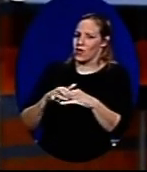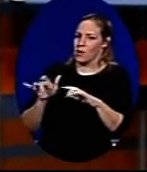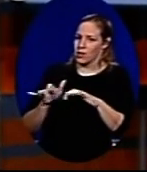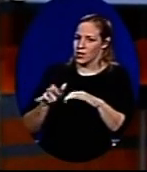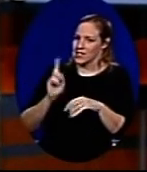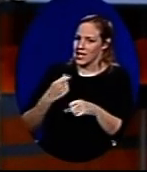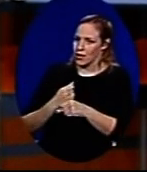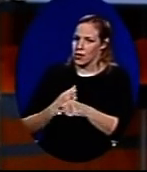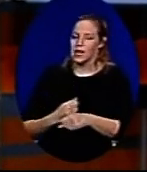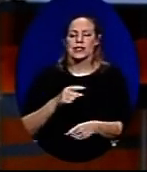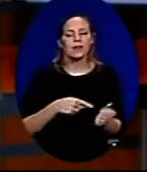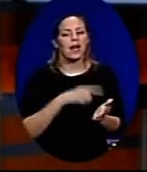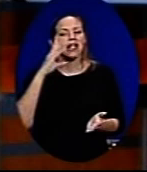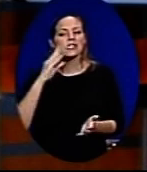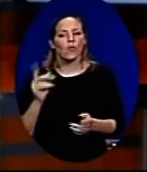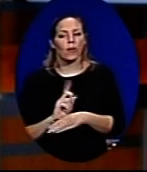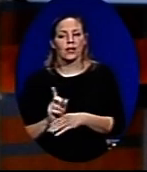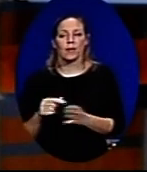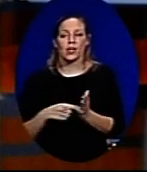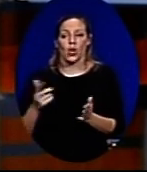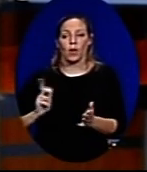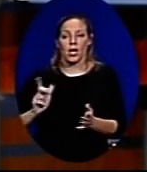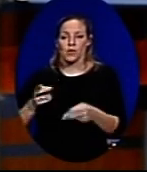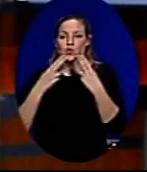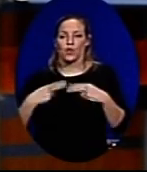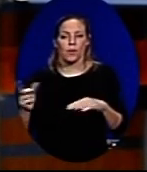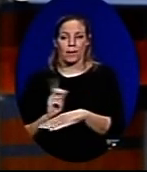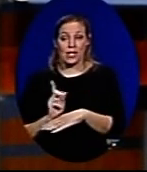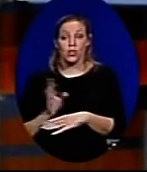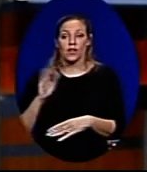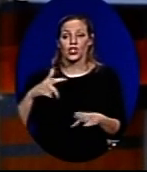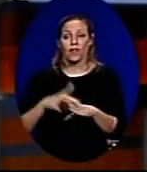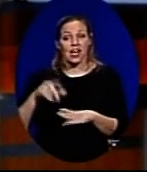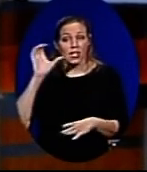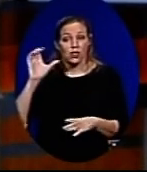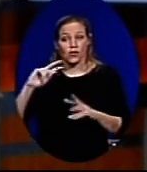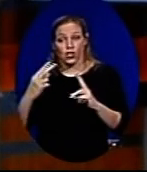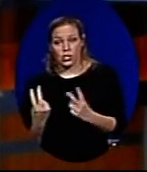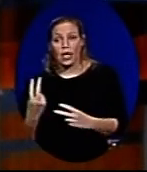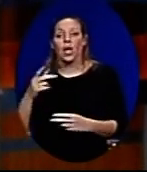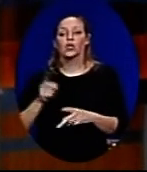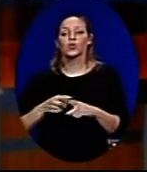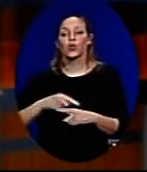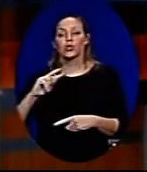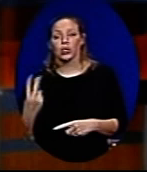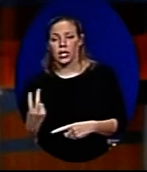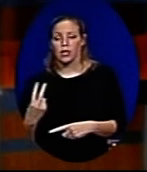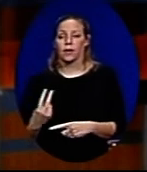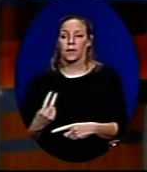לעבוד. לא, אבל זה בגלל סיפוק מיידי. זה בגלל שאנחנו מחכים לתשובות מיידיות. ויש את ההפרעת קשב השנייה, את הסוג השני,